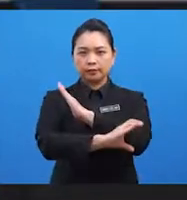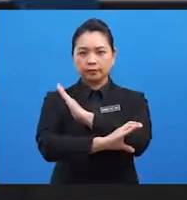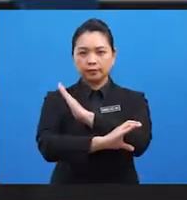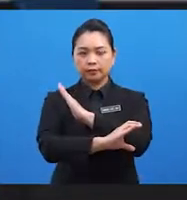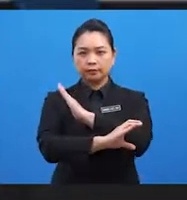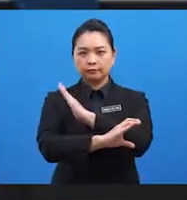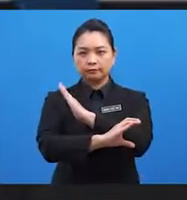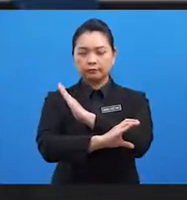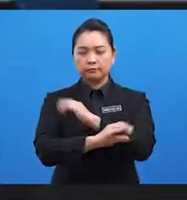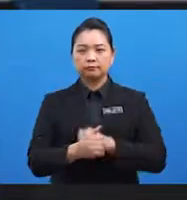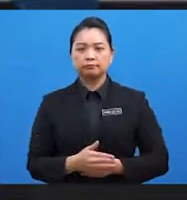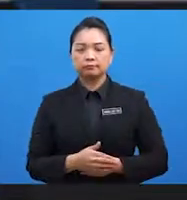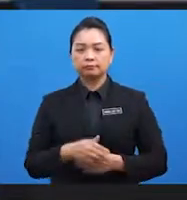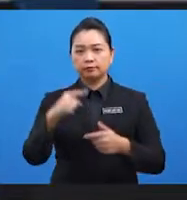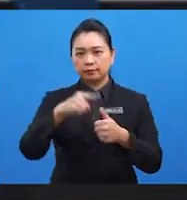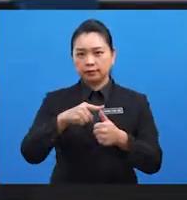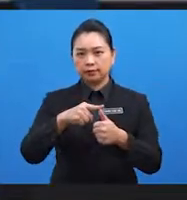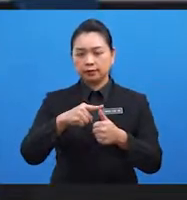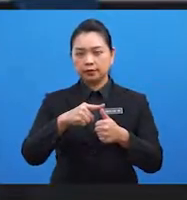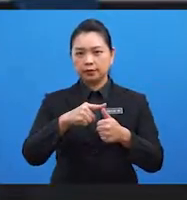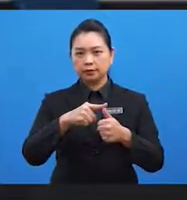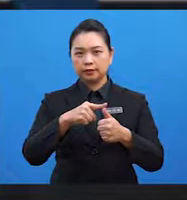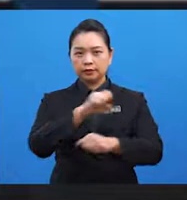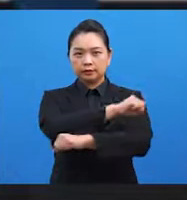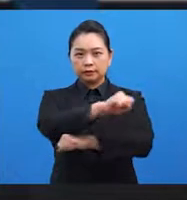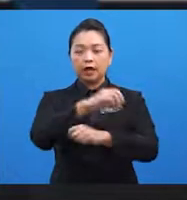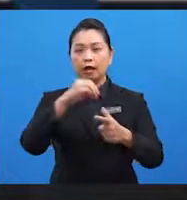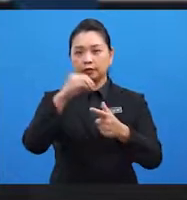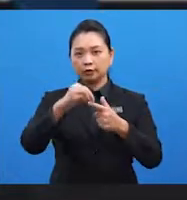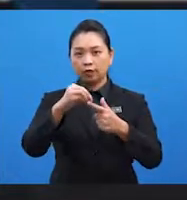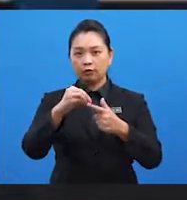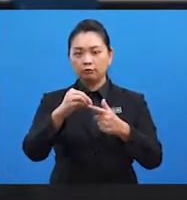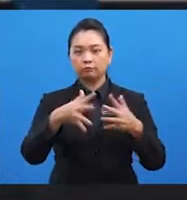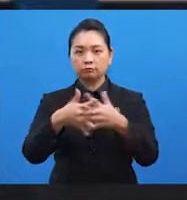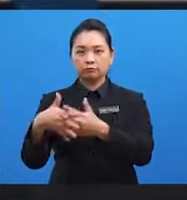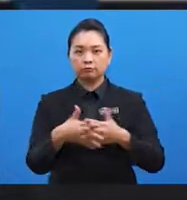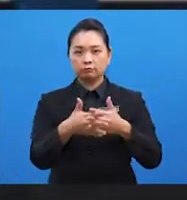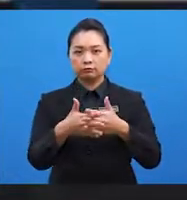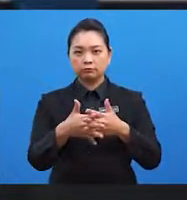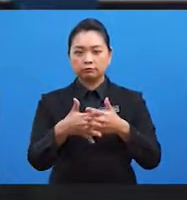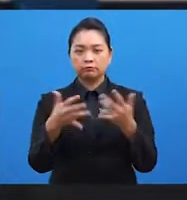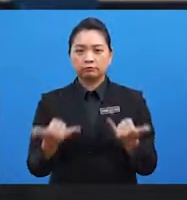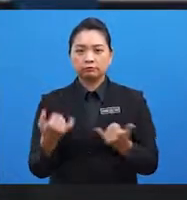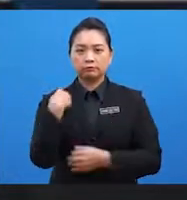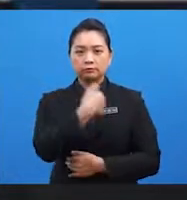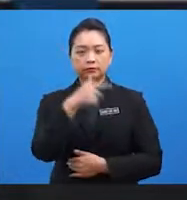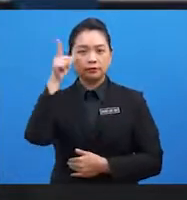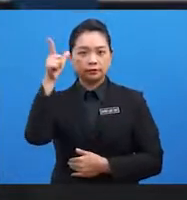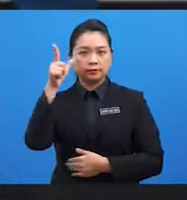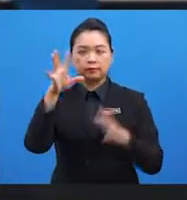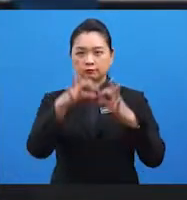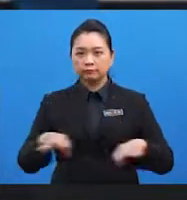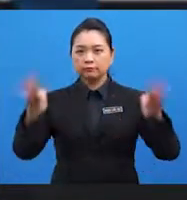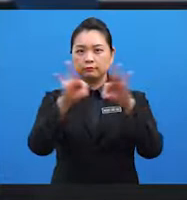ada di peringkat serantau maupun antarabangsa. Oleh itu, marilah kita lihat kepentingan